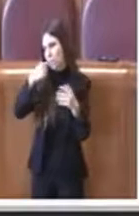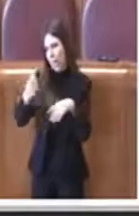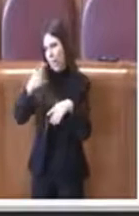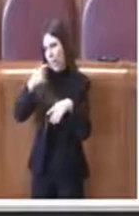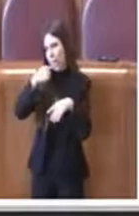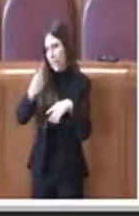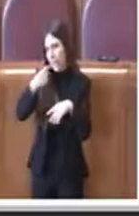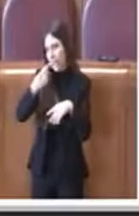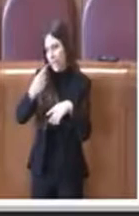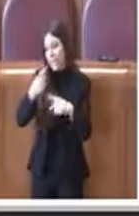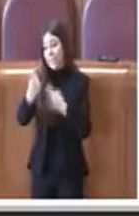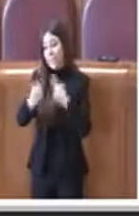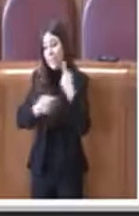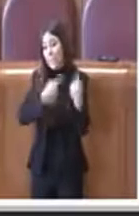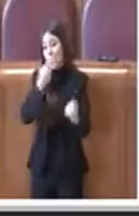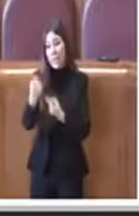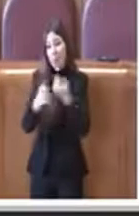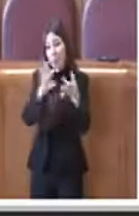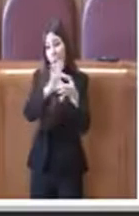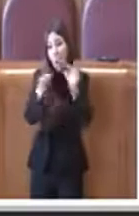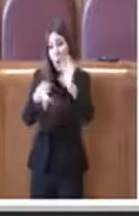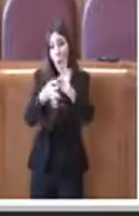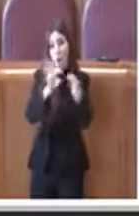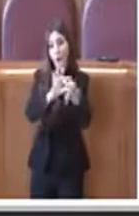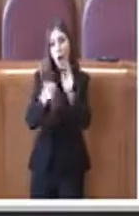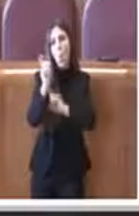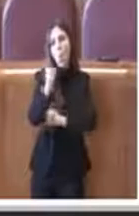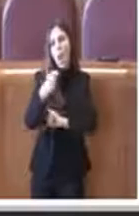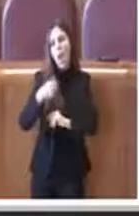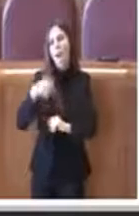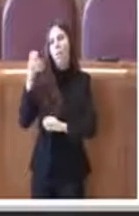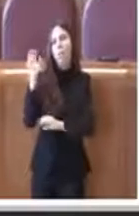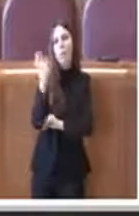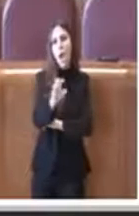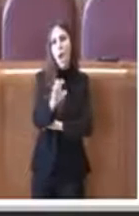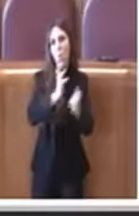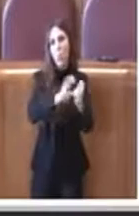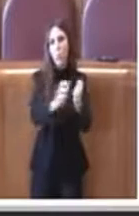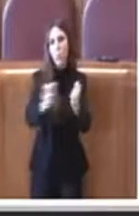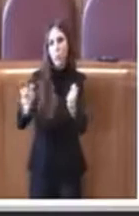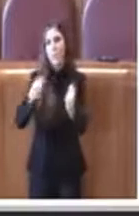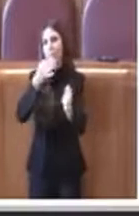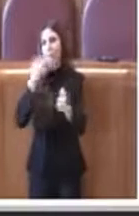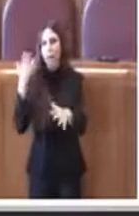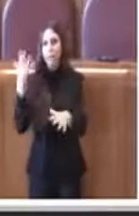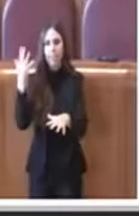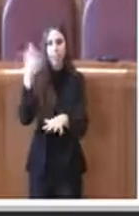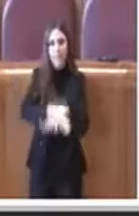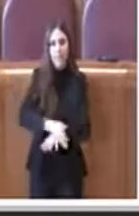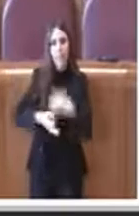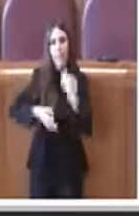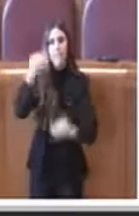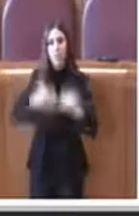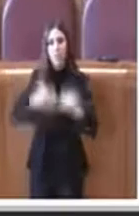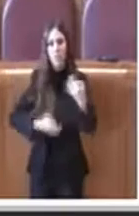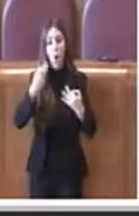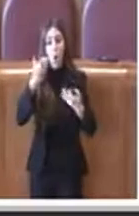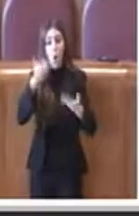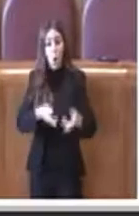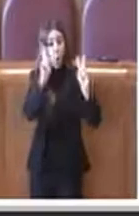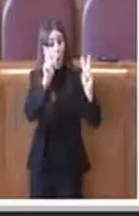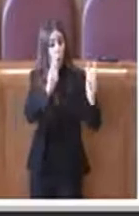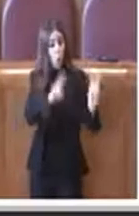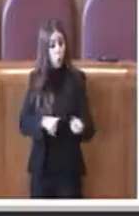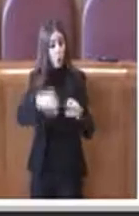situazione sono scatorite anche delle denunce per cui è intervenuta la magistratura che adesso sta controllando i bilanci